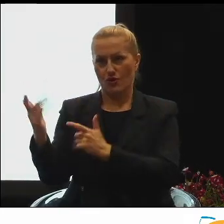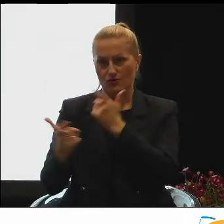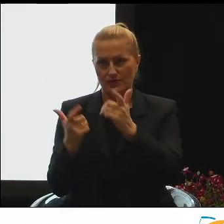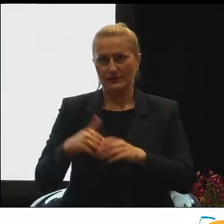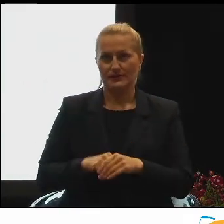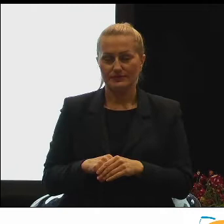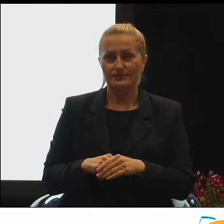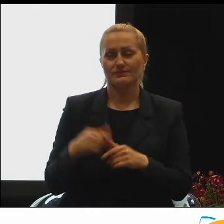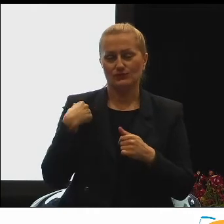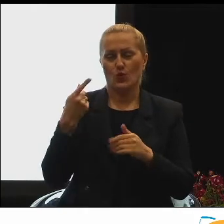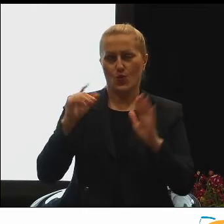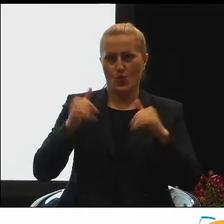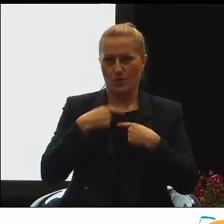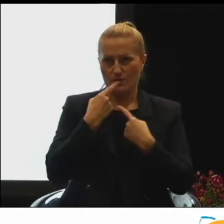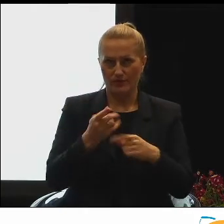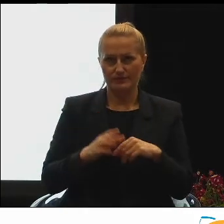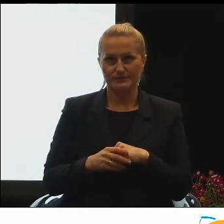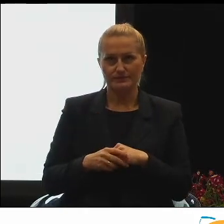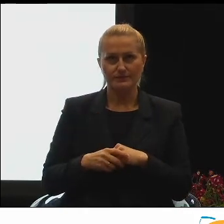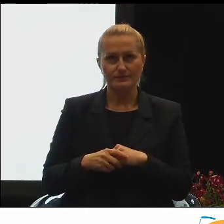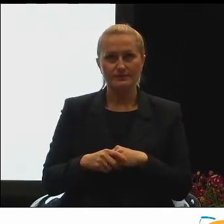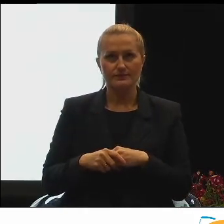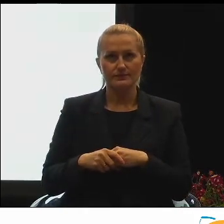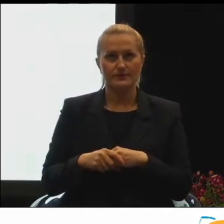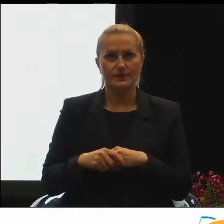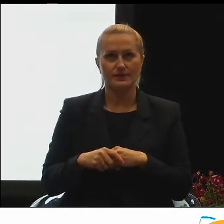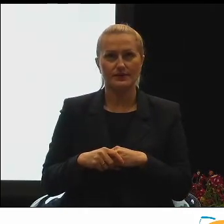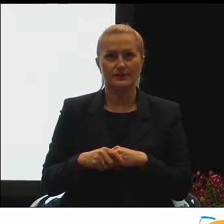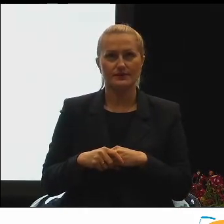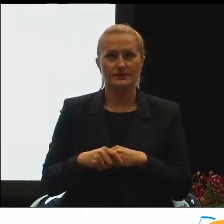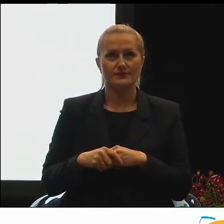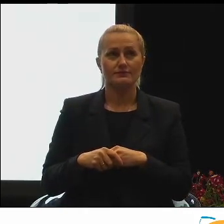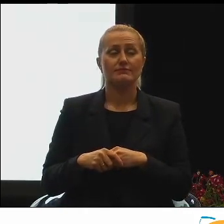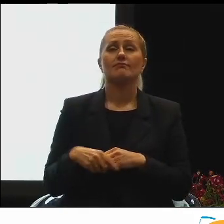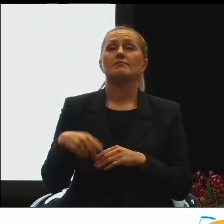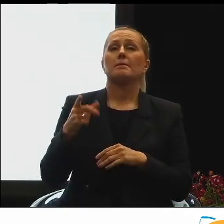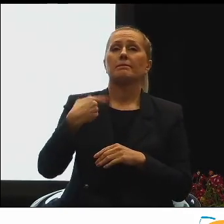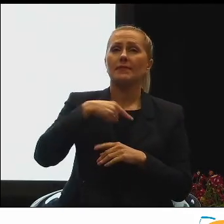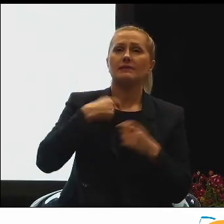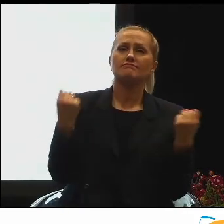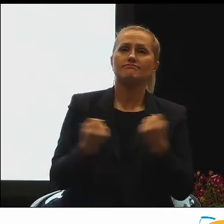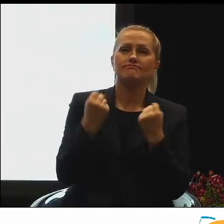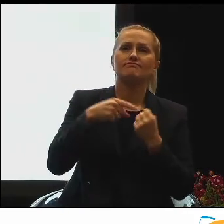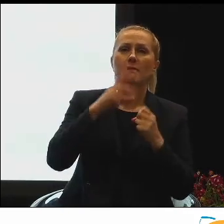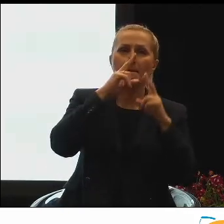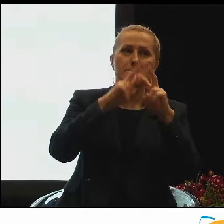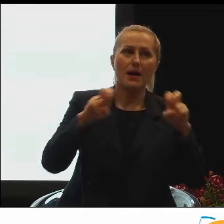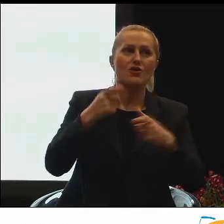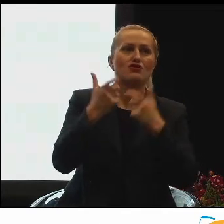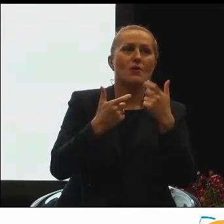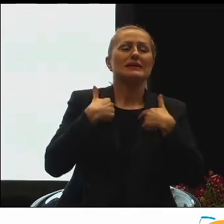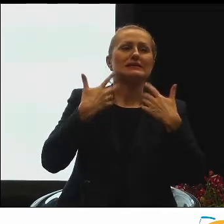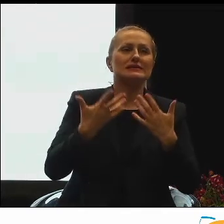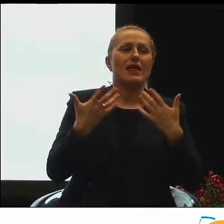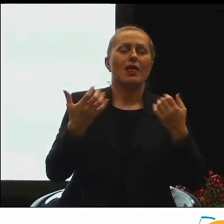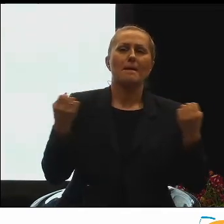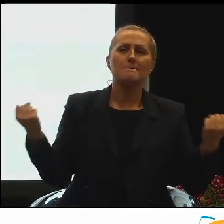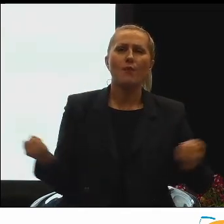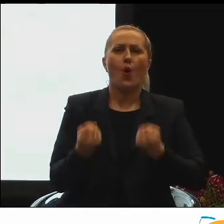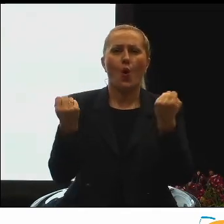alfabetyczną, tyle chcę powiedzieć. Natomiast, tak jak powiedziałam, dążymy w naszym badaniu też do mobilizowania